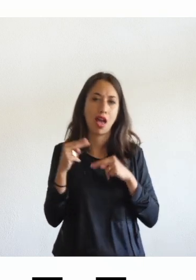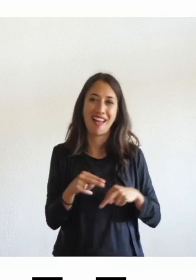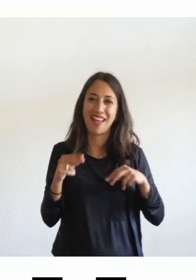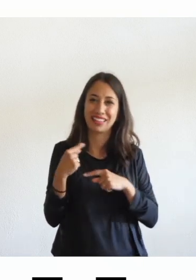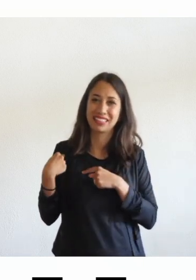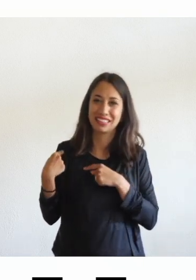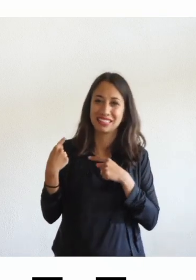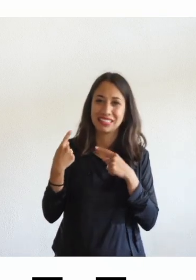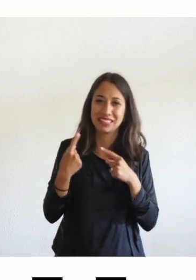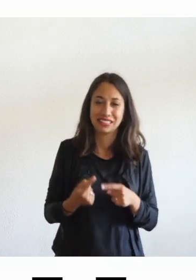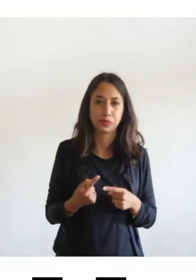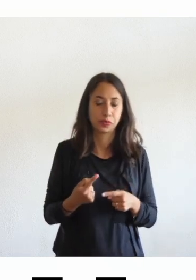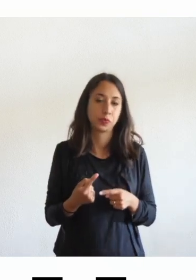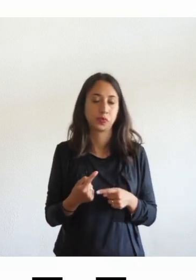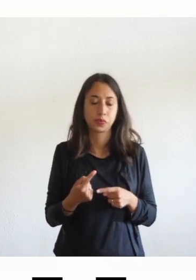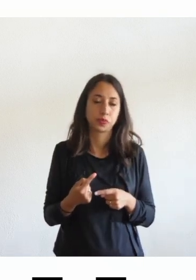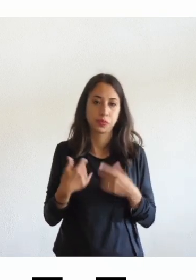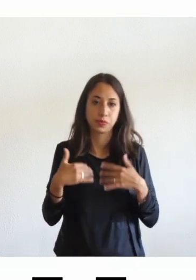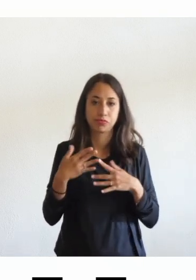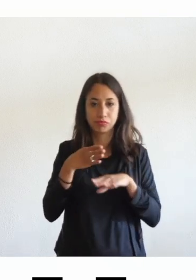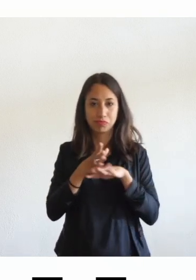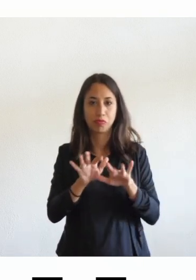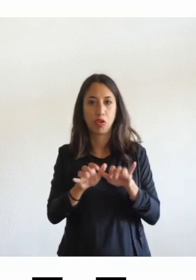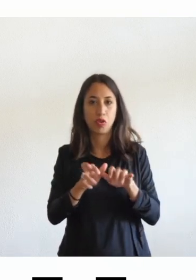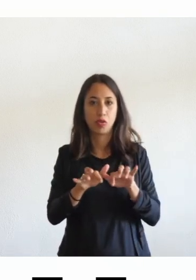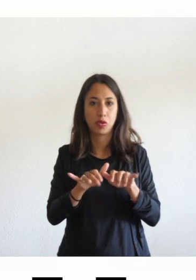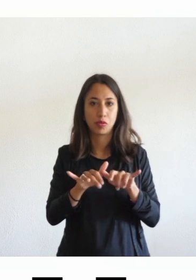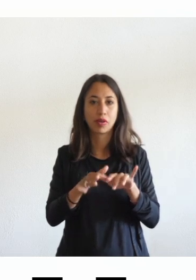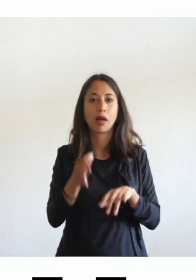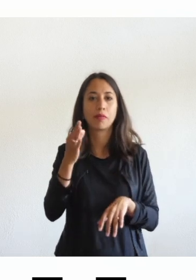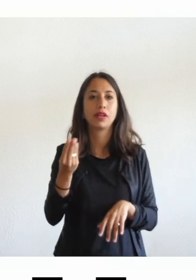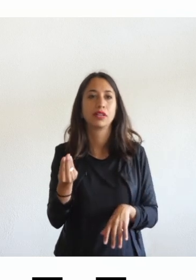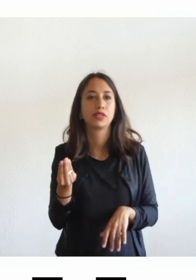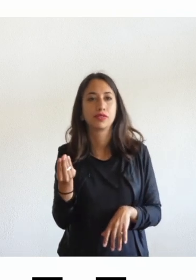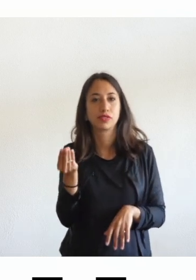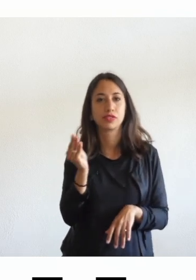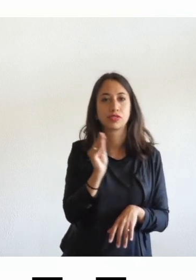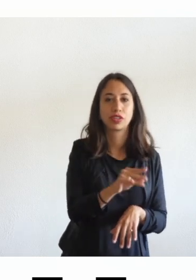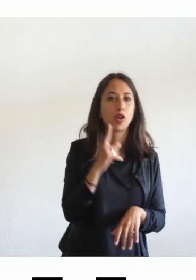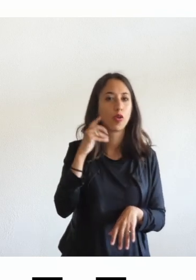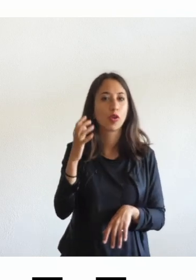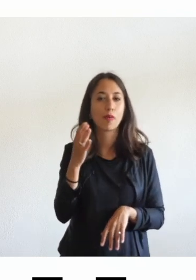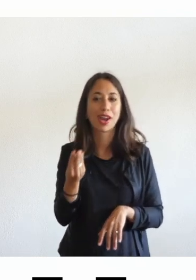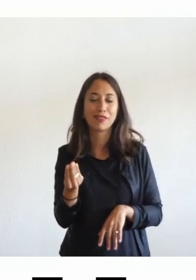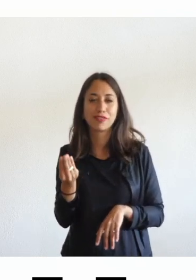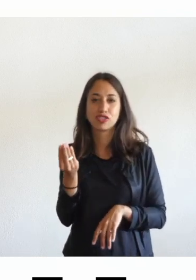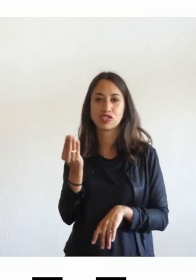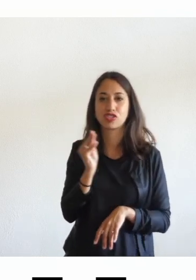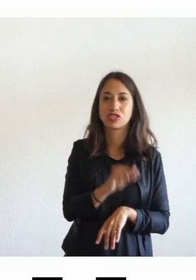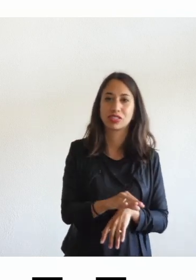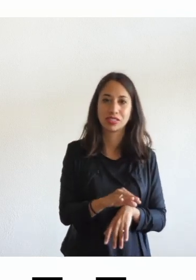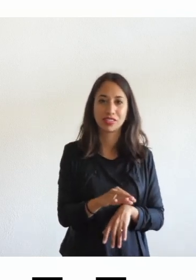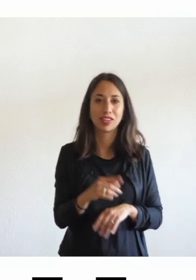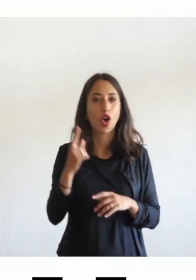stato che vado lì vado sul computer e sento che si sfoglia e fa e c'è il suono della